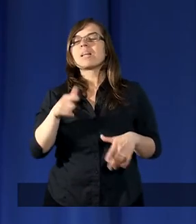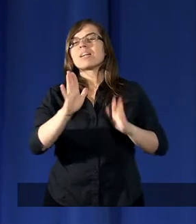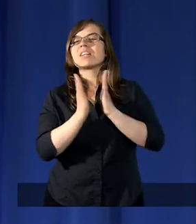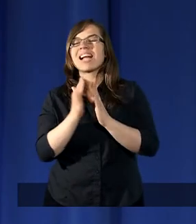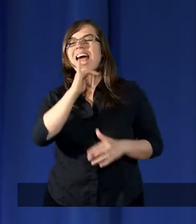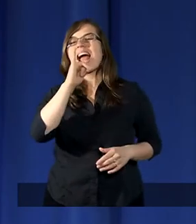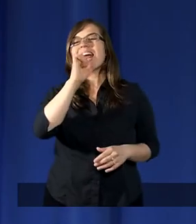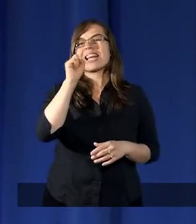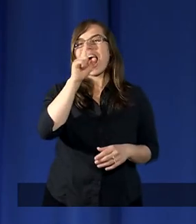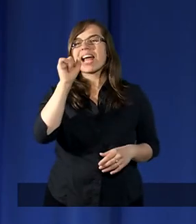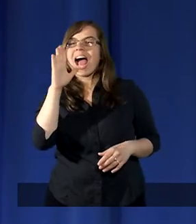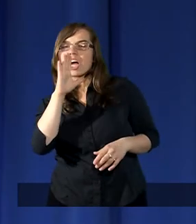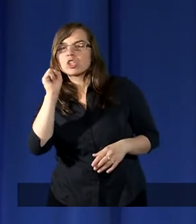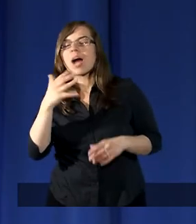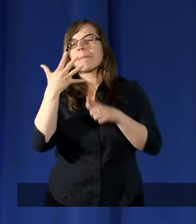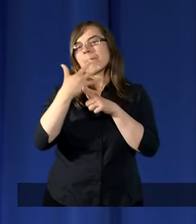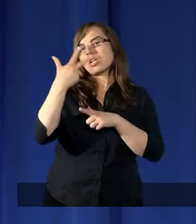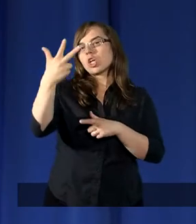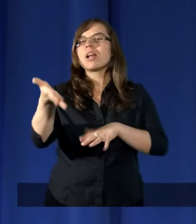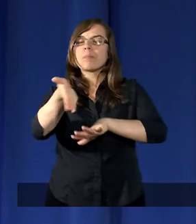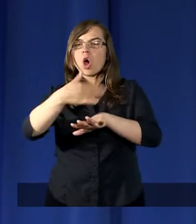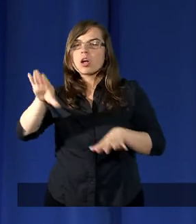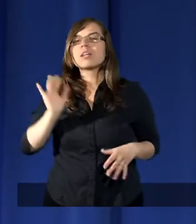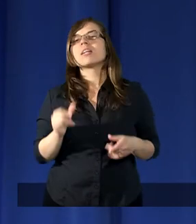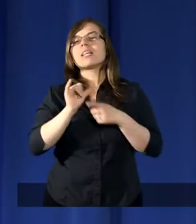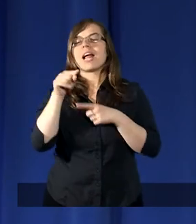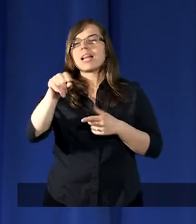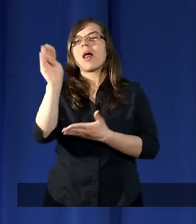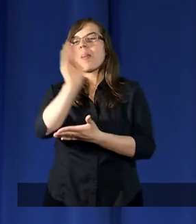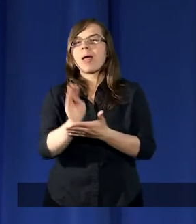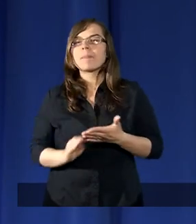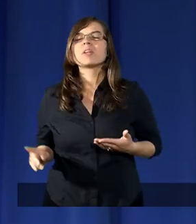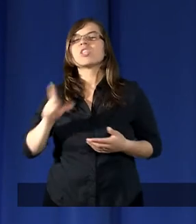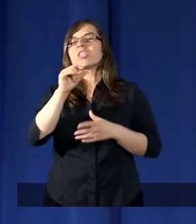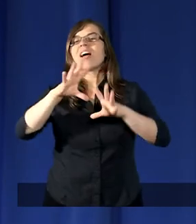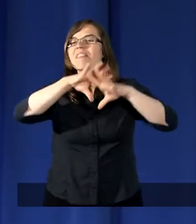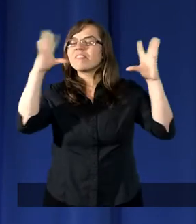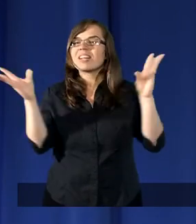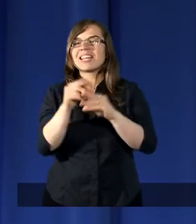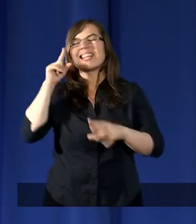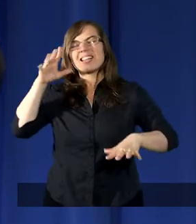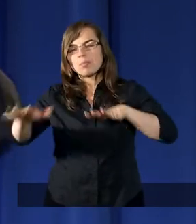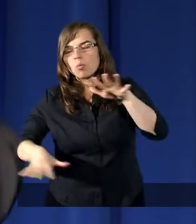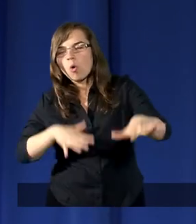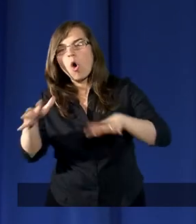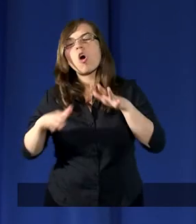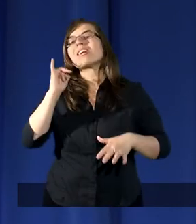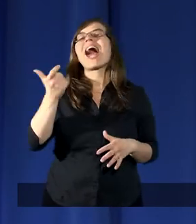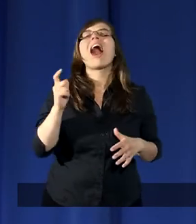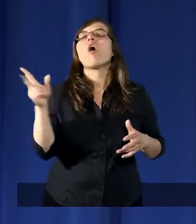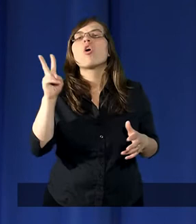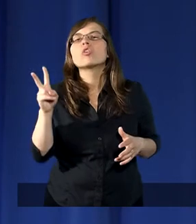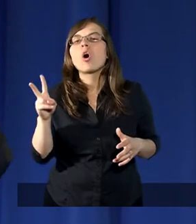księdze Izajasza w 53 rozdziale jest napisane, że wszyscy zbłądziliście jako co?